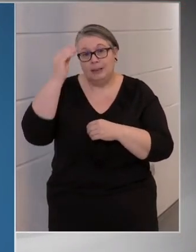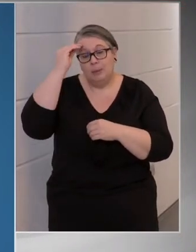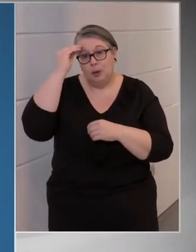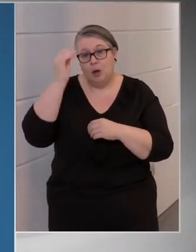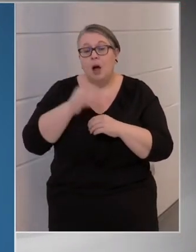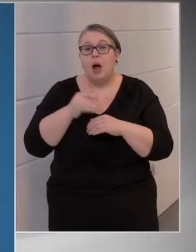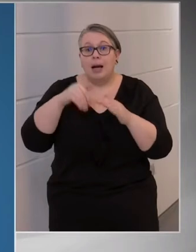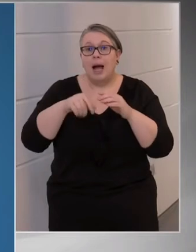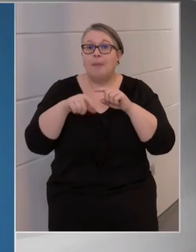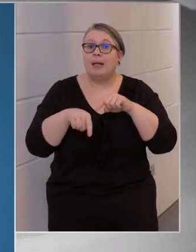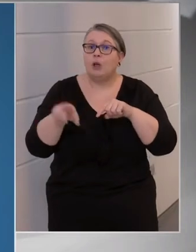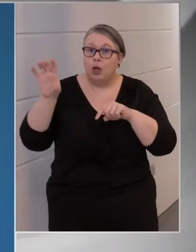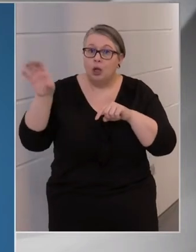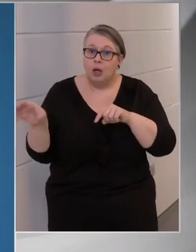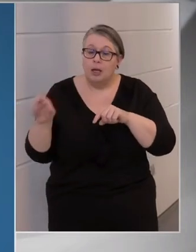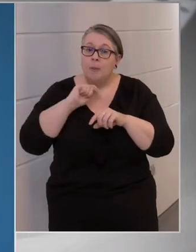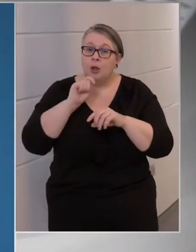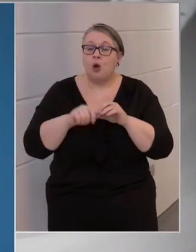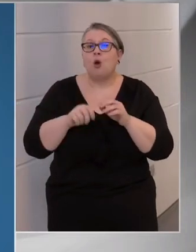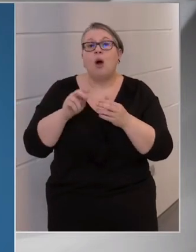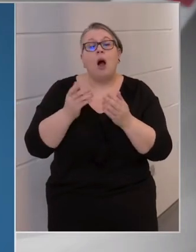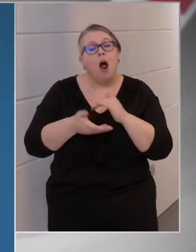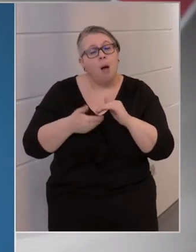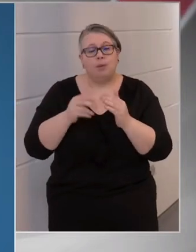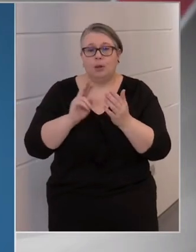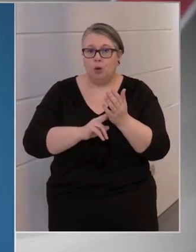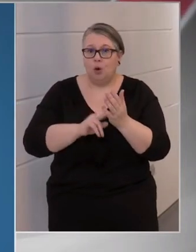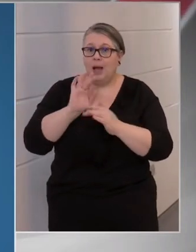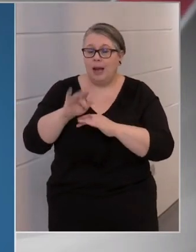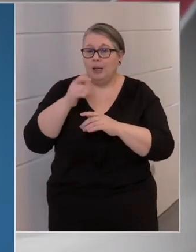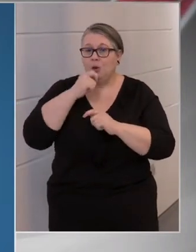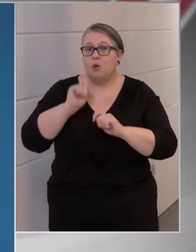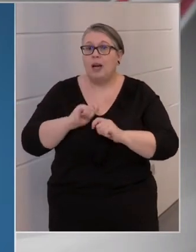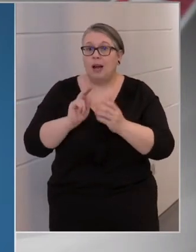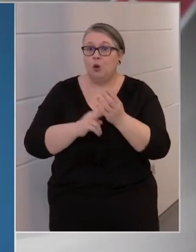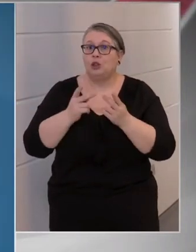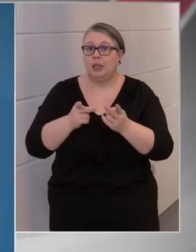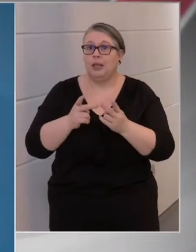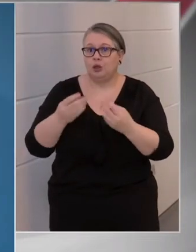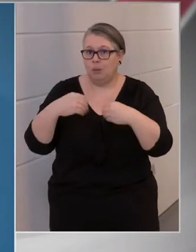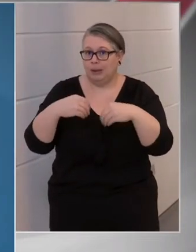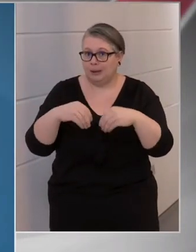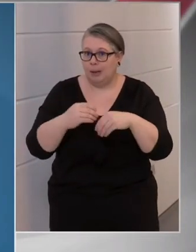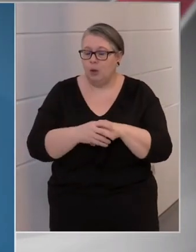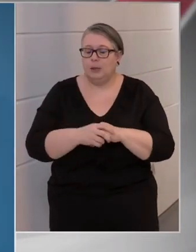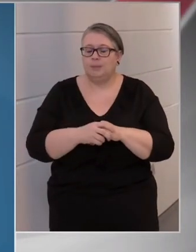kárpát-aljai magyarok alapvető jogai ellen elkövetett ukrán jogsértésekről beszámolni?